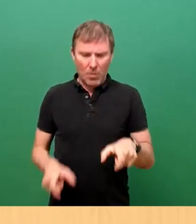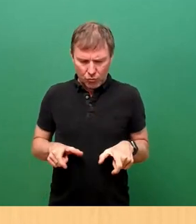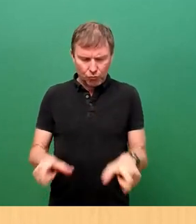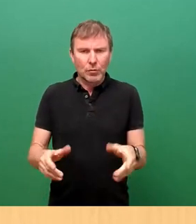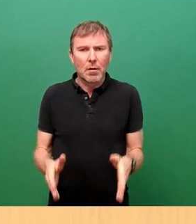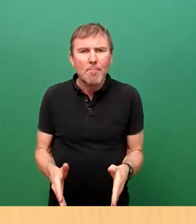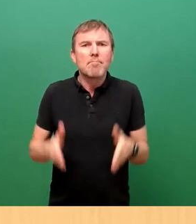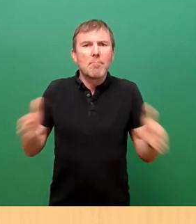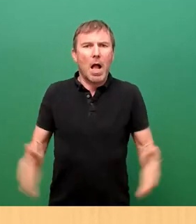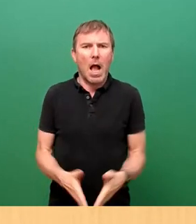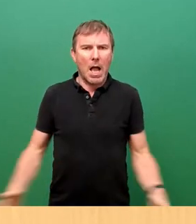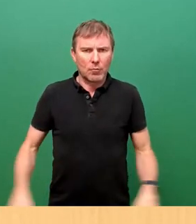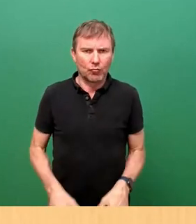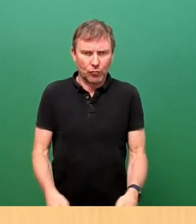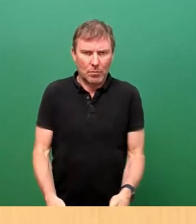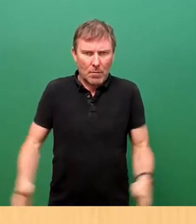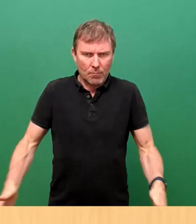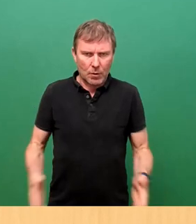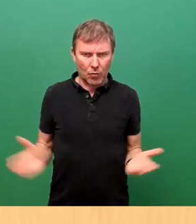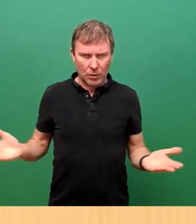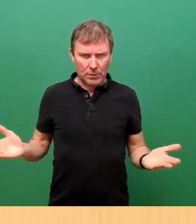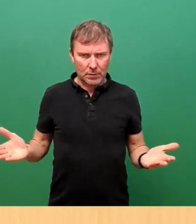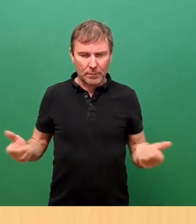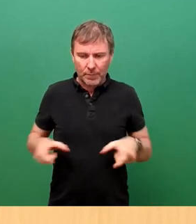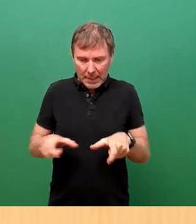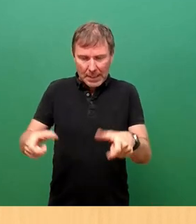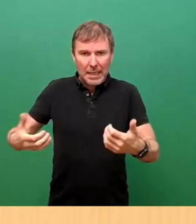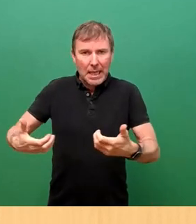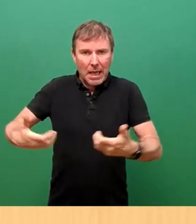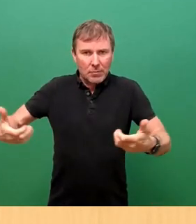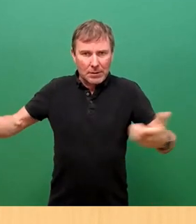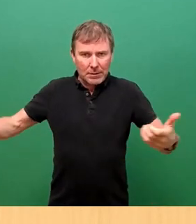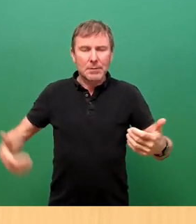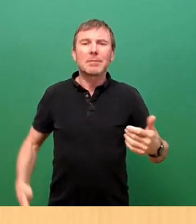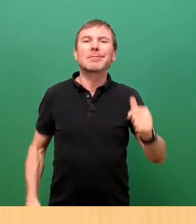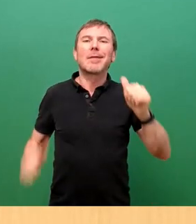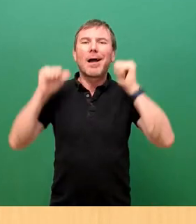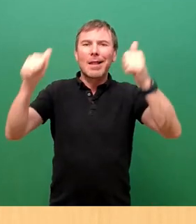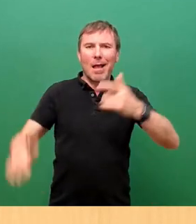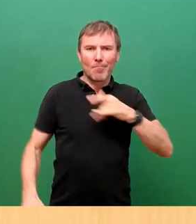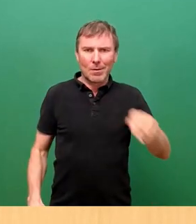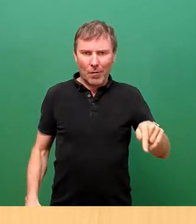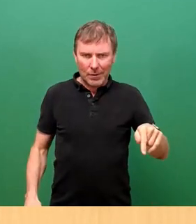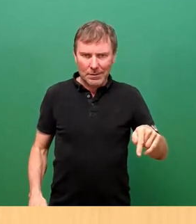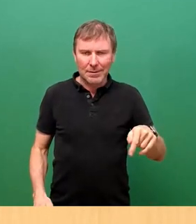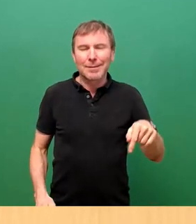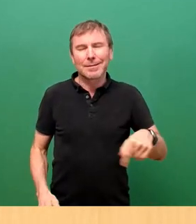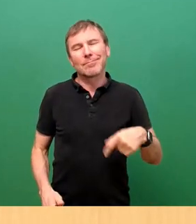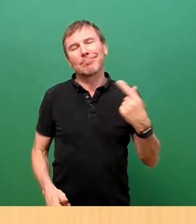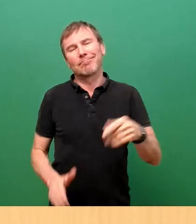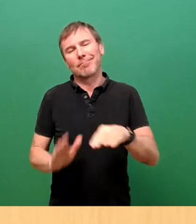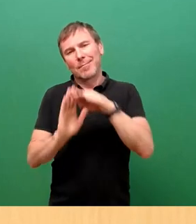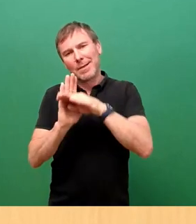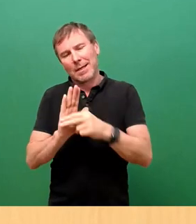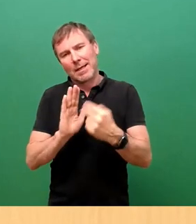Achsabstand. Und das Auseinanderziehen der Gleise führt zu Lärmbetroffenheiten und deshalb sind wir nach dem geltenden Recht immer